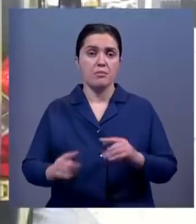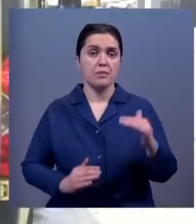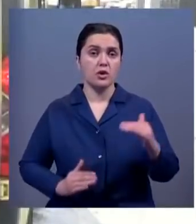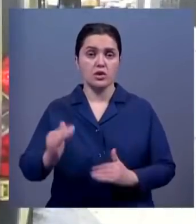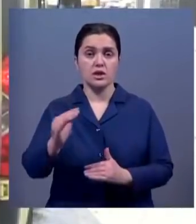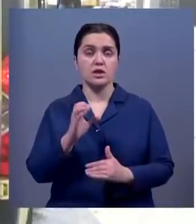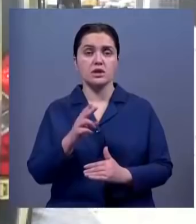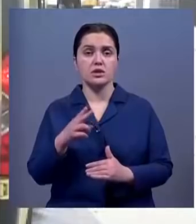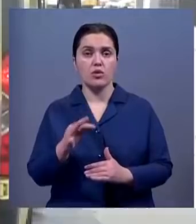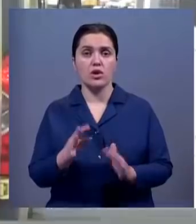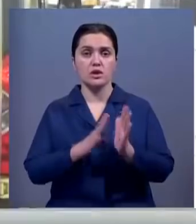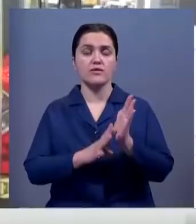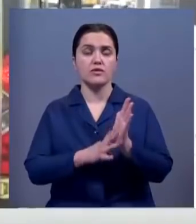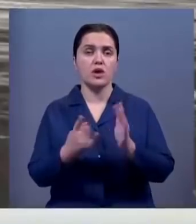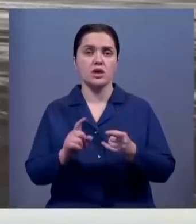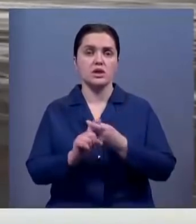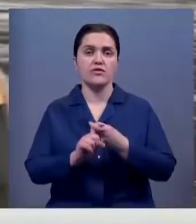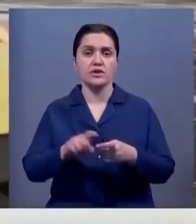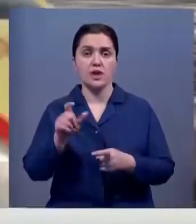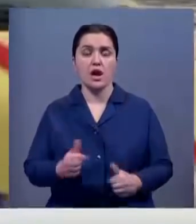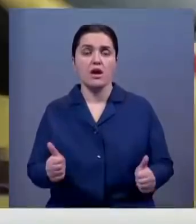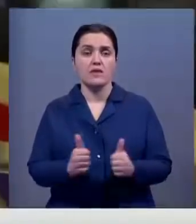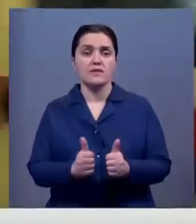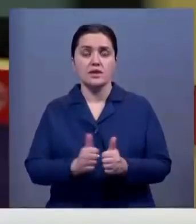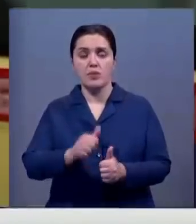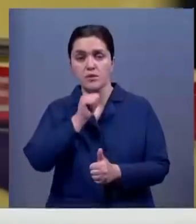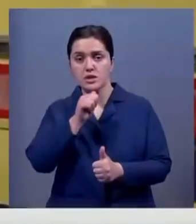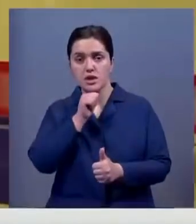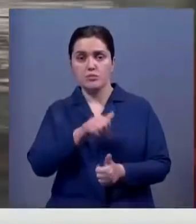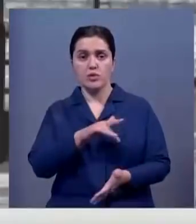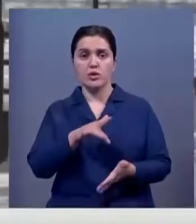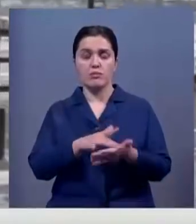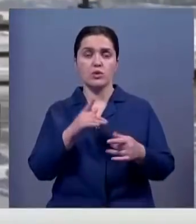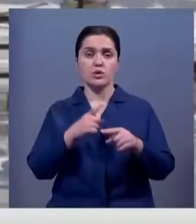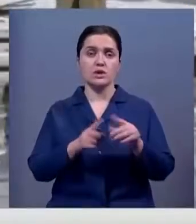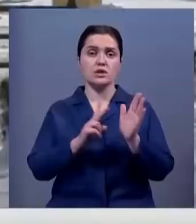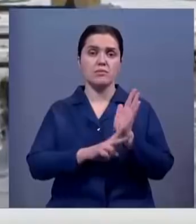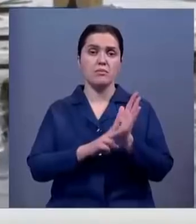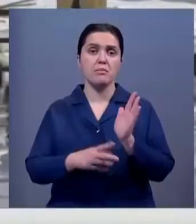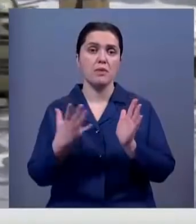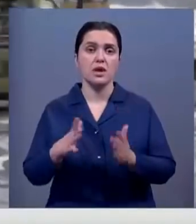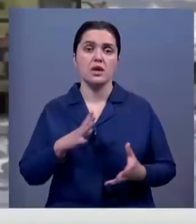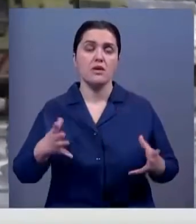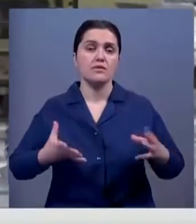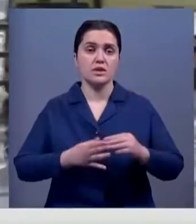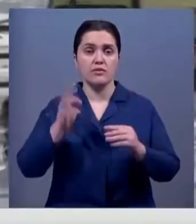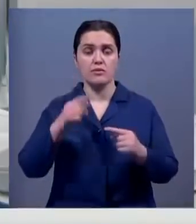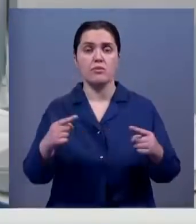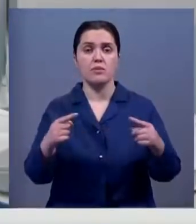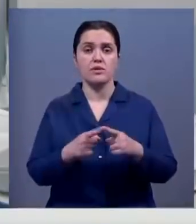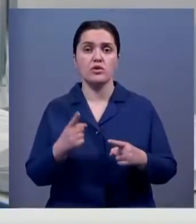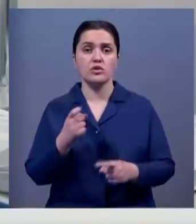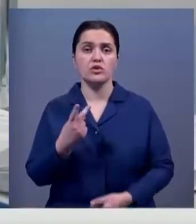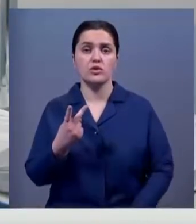Резкий прирост отмечен в СКО. 91 инфицированный в соседнем Кустанайском регионе плюс 75. Таким образом, всего в